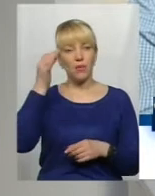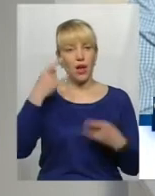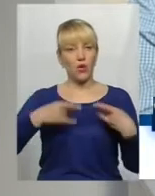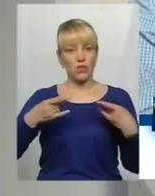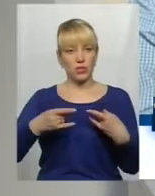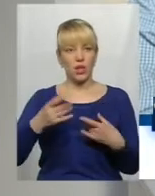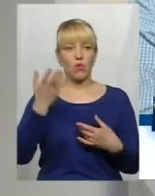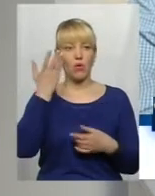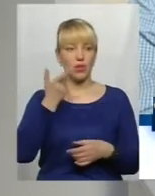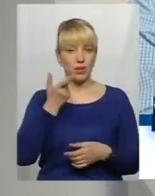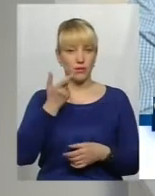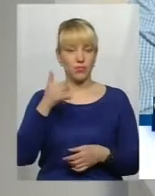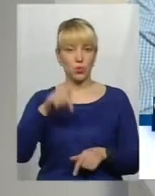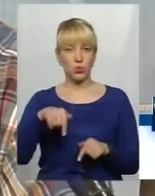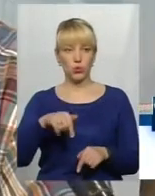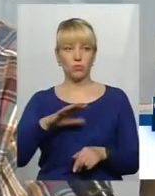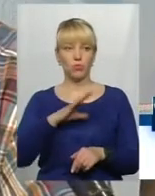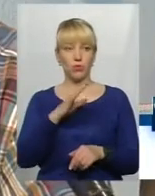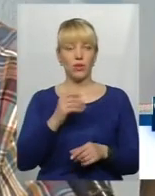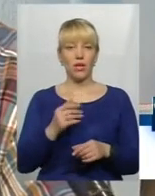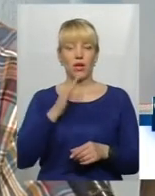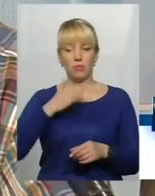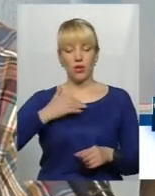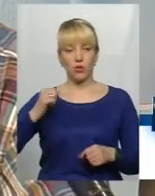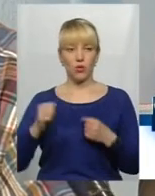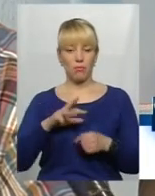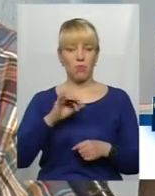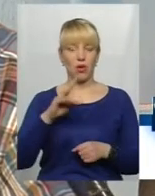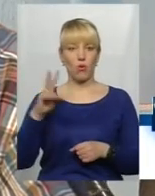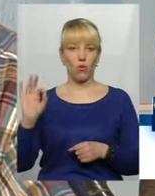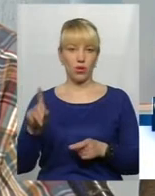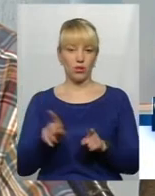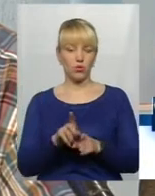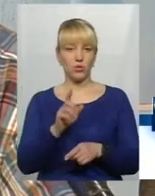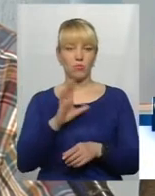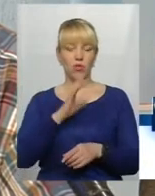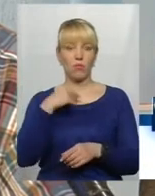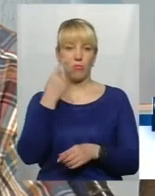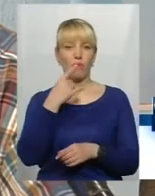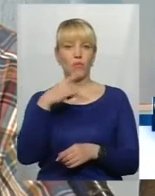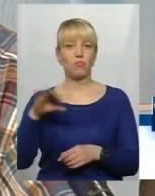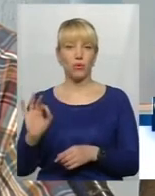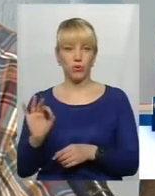тут був мій колега Юрій Марко, і також зайшла мова про